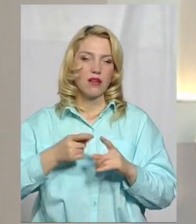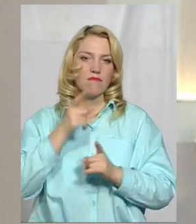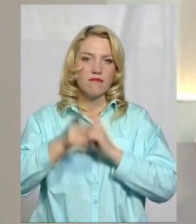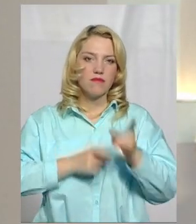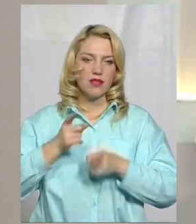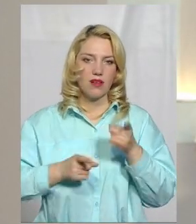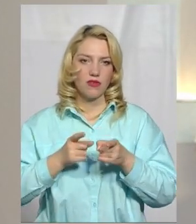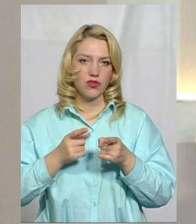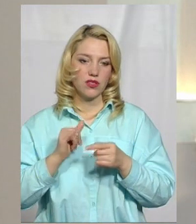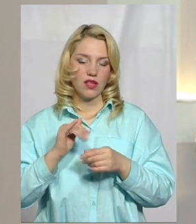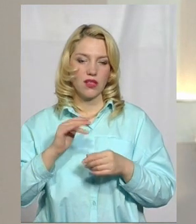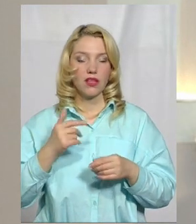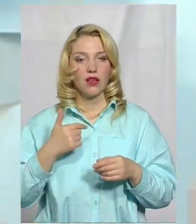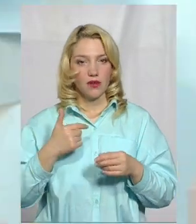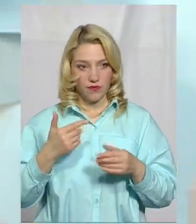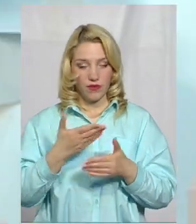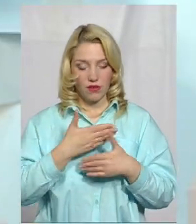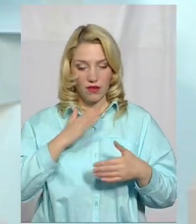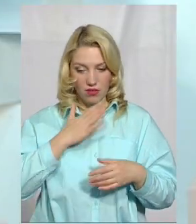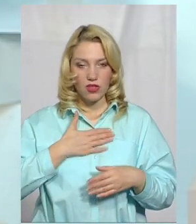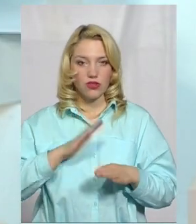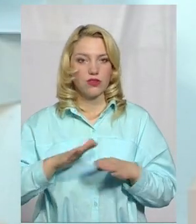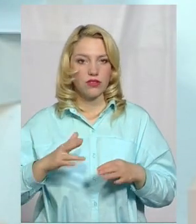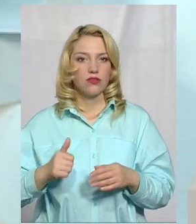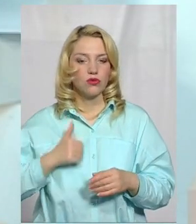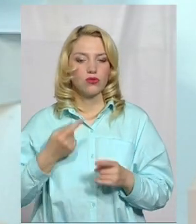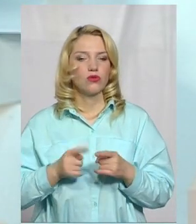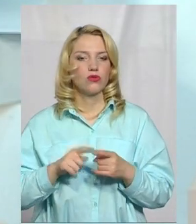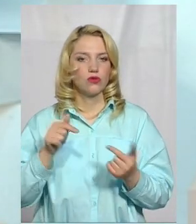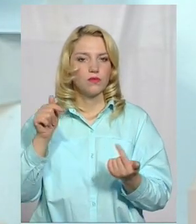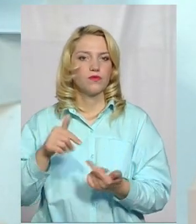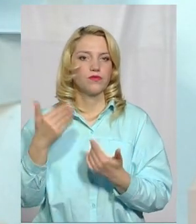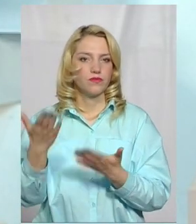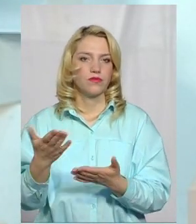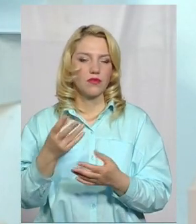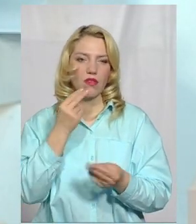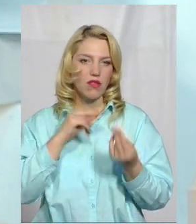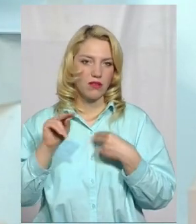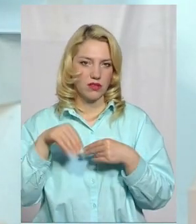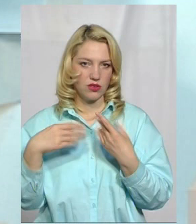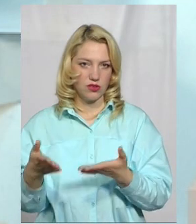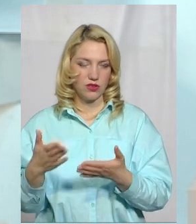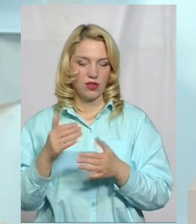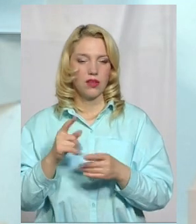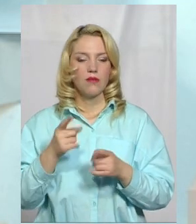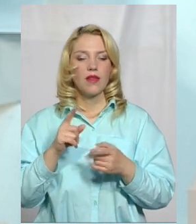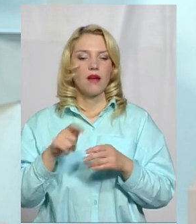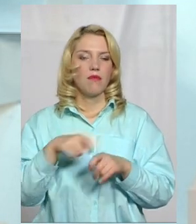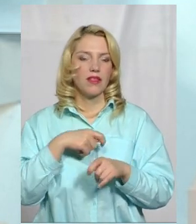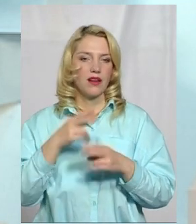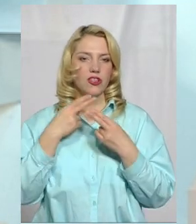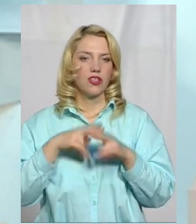міняються. І наші діти достойні того, щоб саме діагностичне обладнання у них було найкращим. Тому матеріально-технічна база